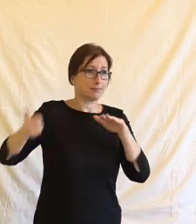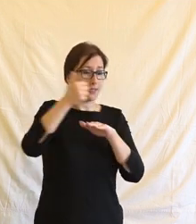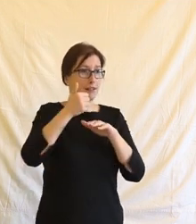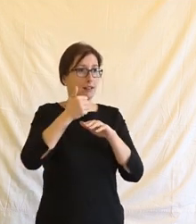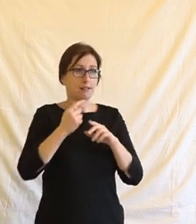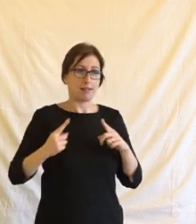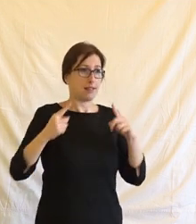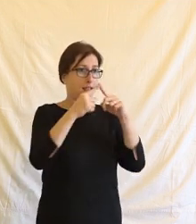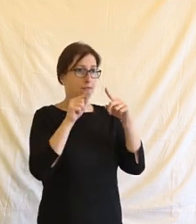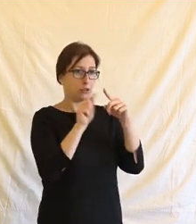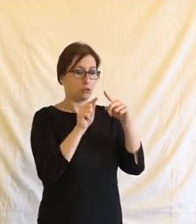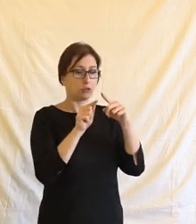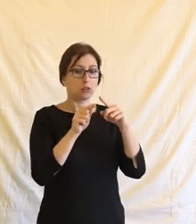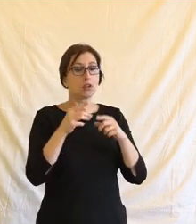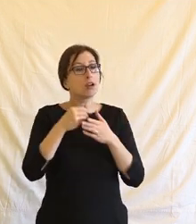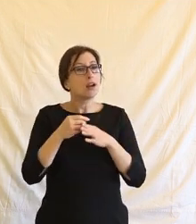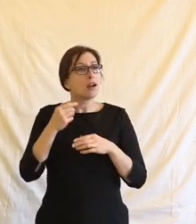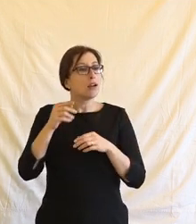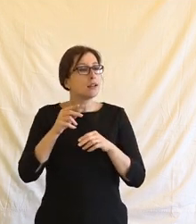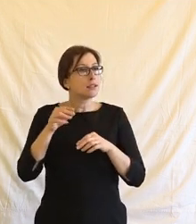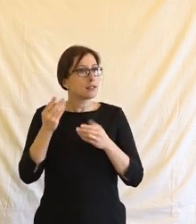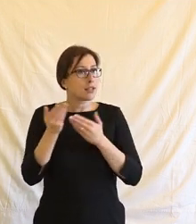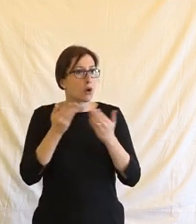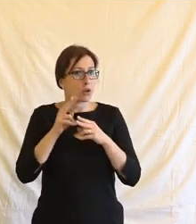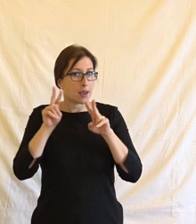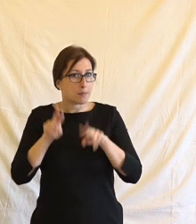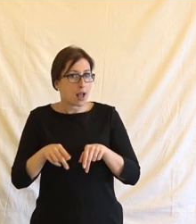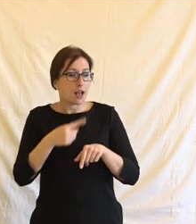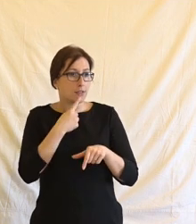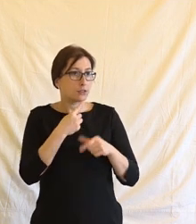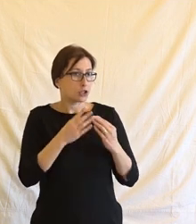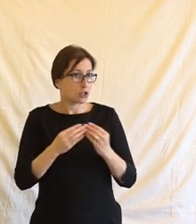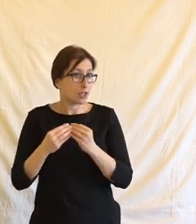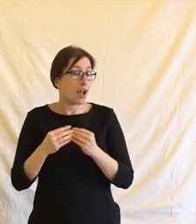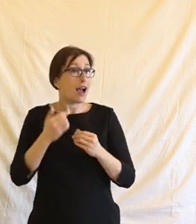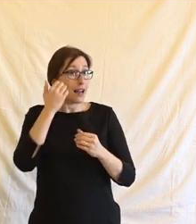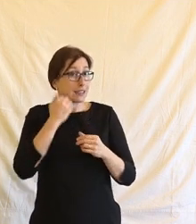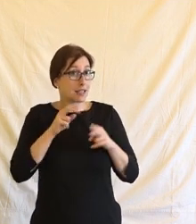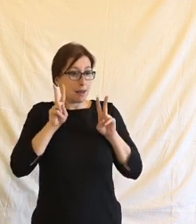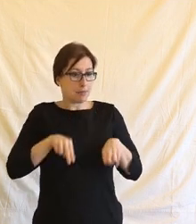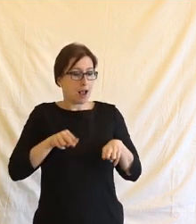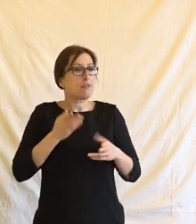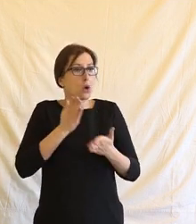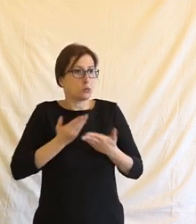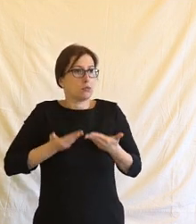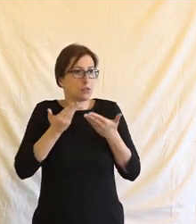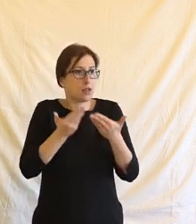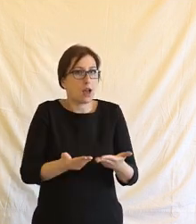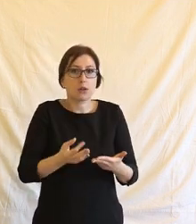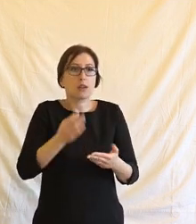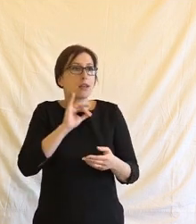Vlastně podle přirozenoprávních teorií se vychází z toho, že s lidskými právy se člověk rodí, jsou nezadatelná,